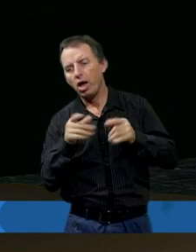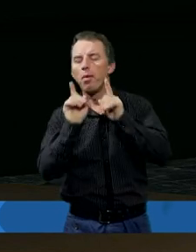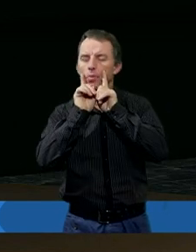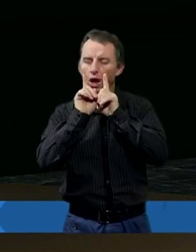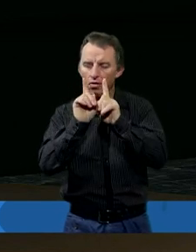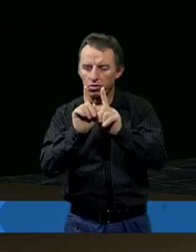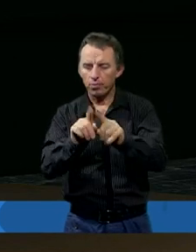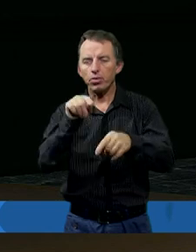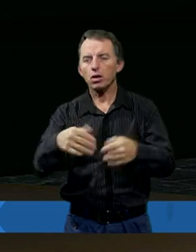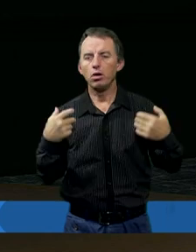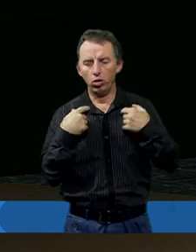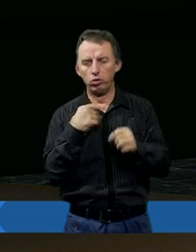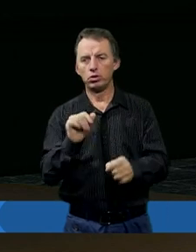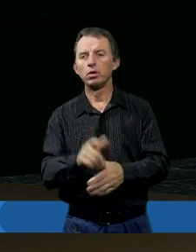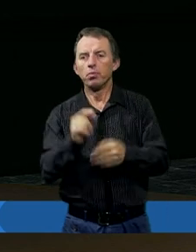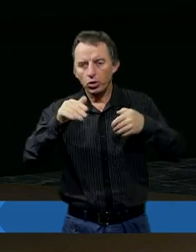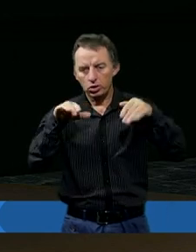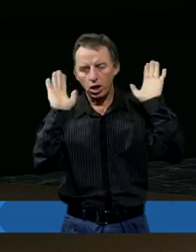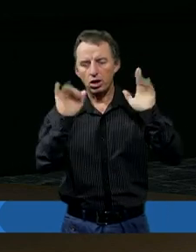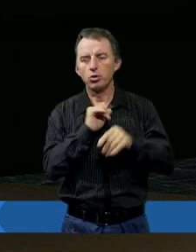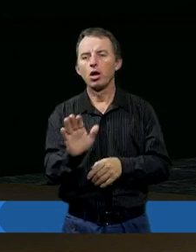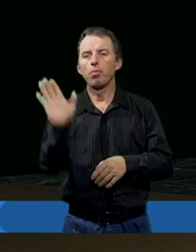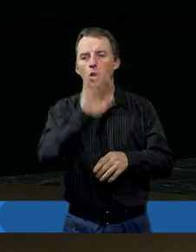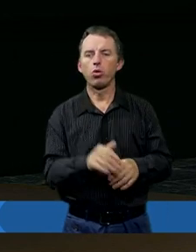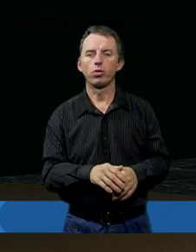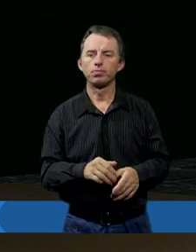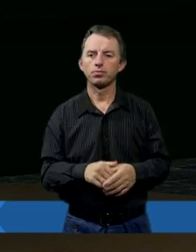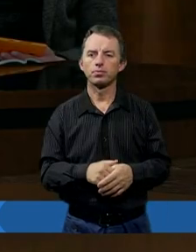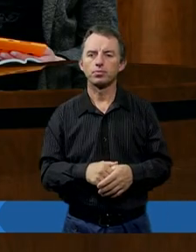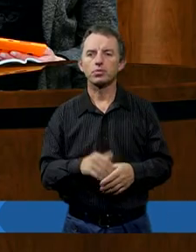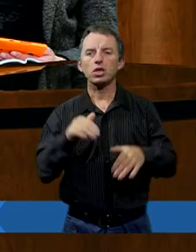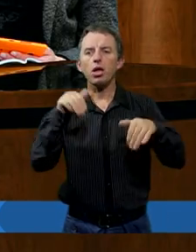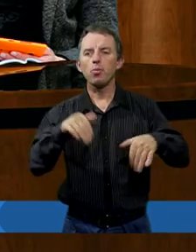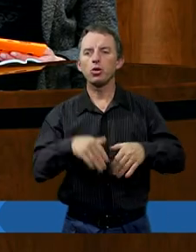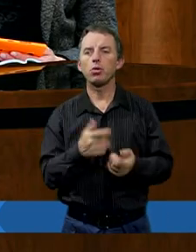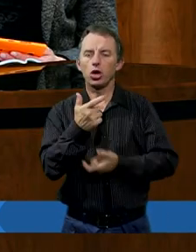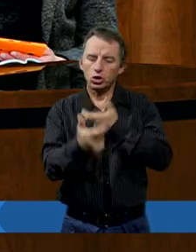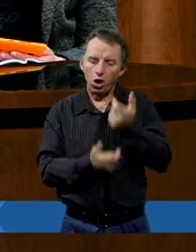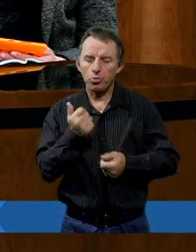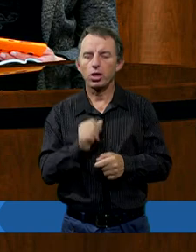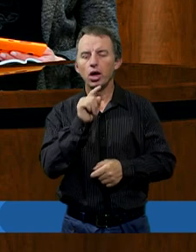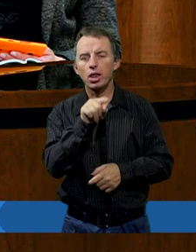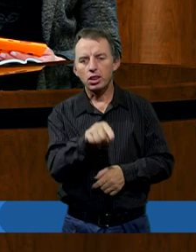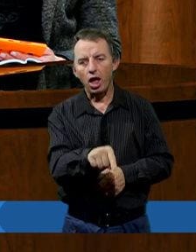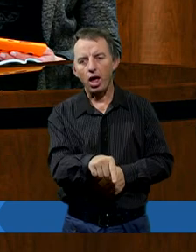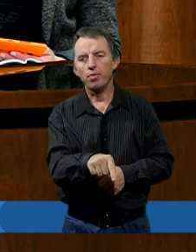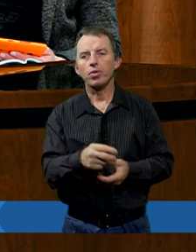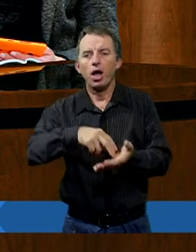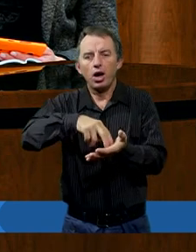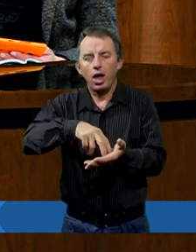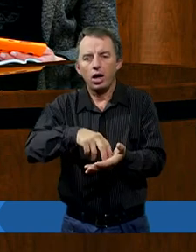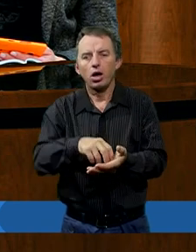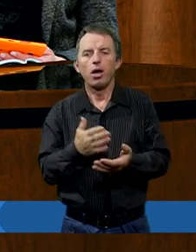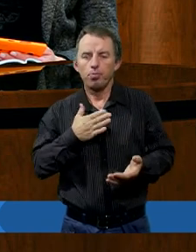realnie stąpamy po tej ziemi, rozglądamy się wokół, mamy te lęki. A co możemy zrobić, żeby tych